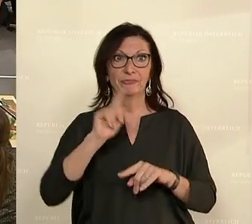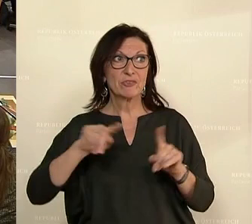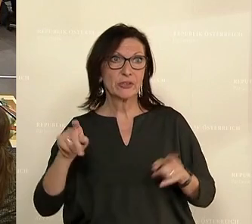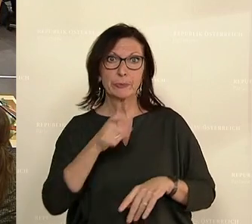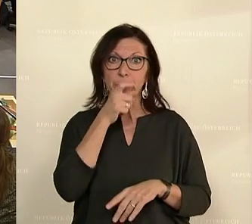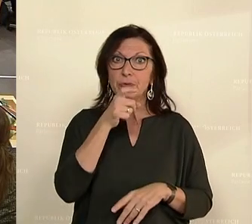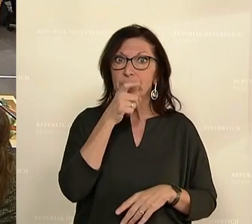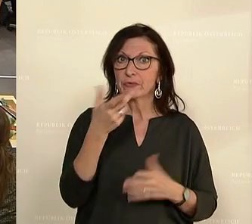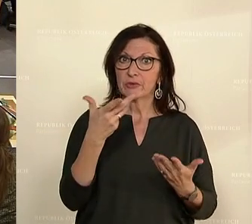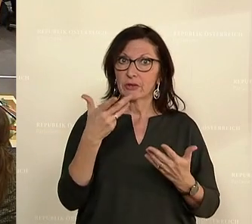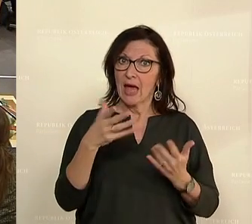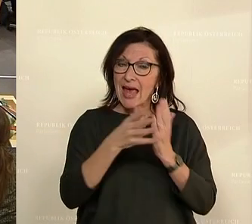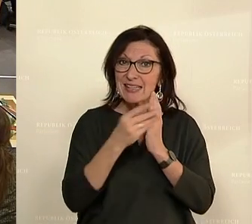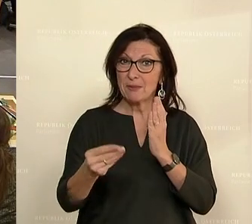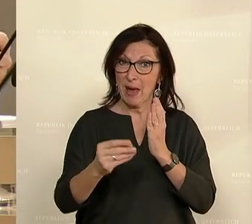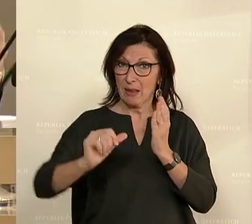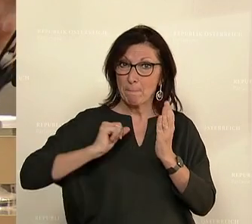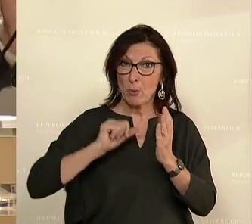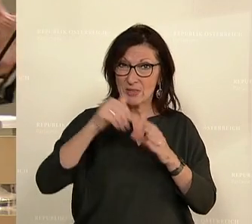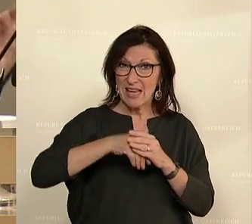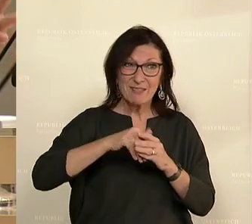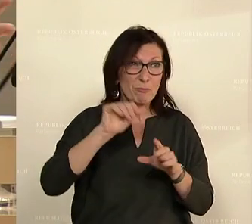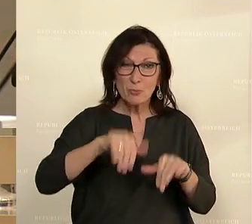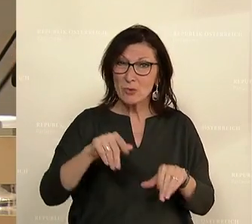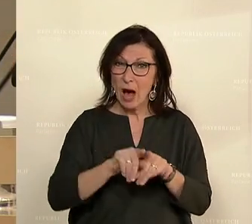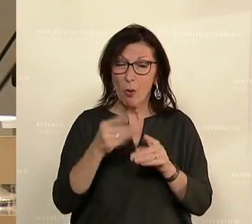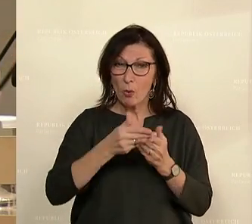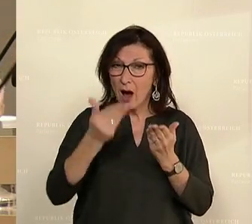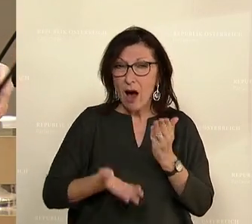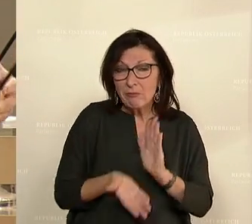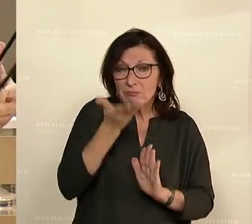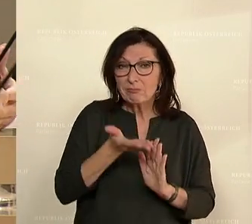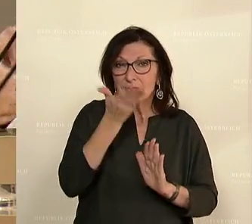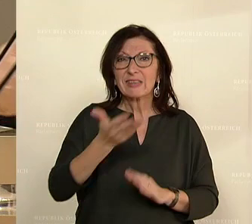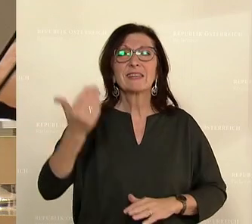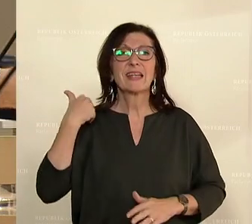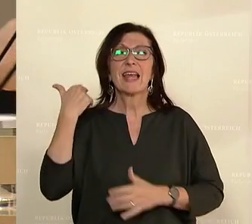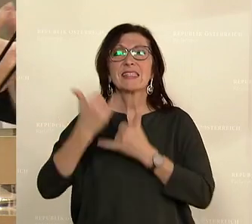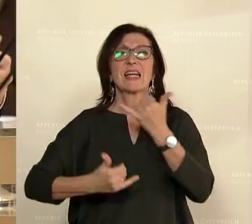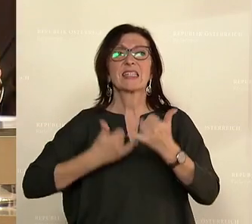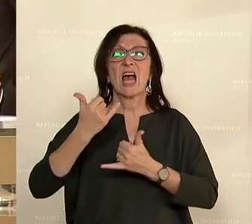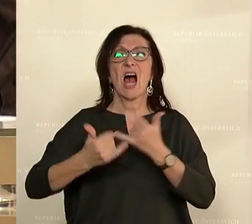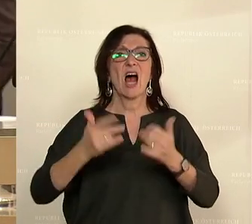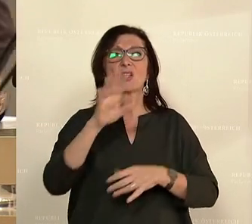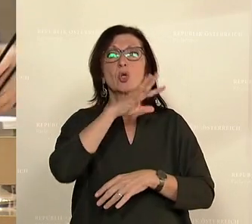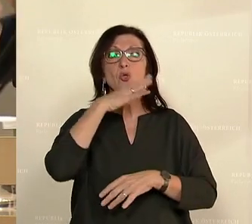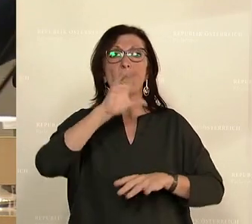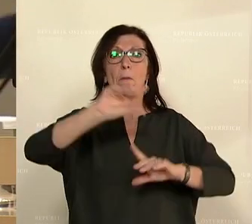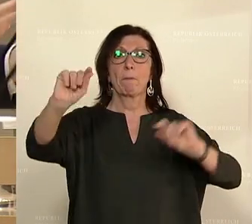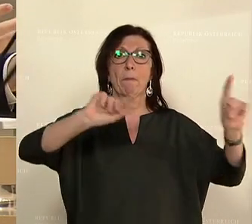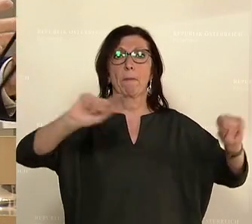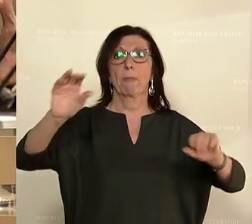richtigen Experten im österreichischen Bundesheer eine Gehaltserhöhung. Denn dort haben wir in den vergangenen Jahren einen derartigen großen Kompetenzverlust gehabt.